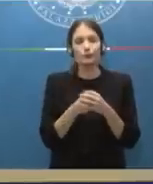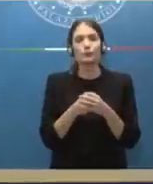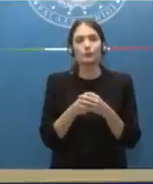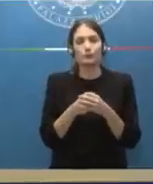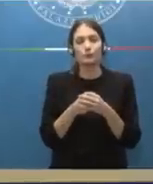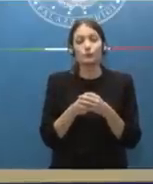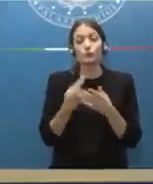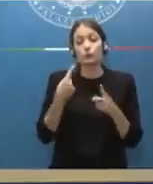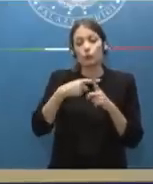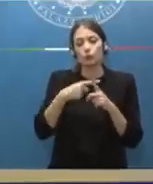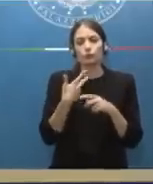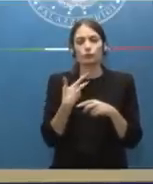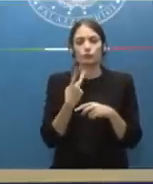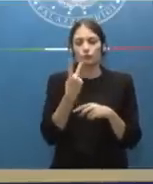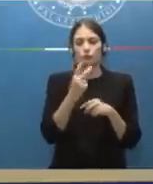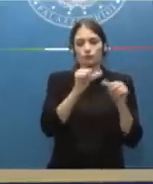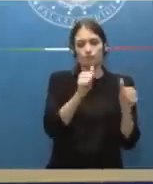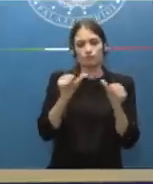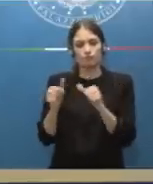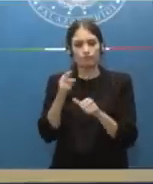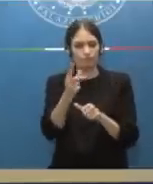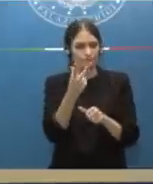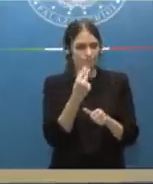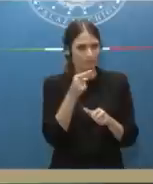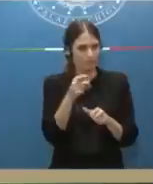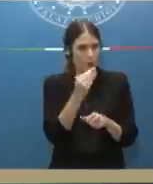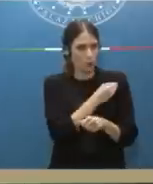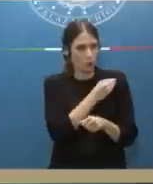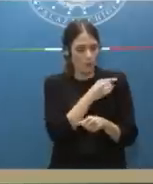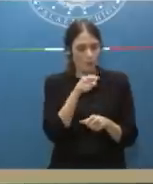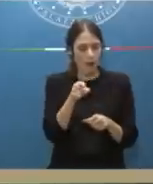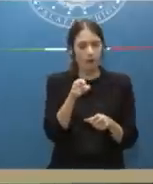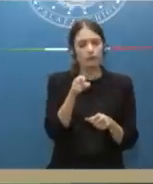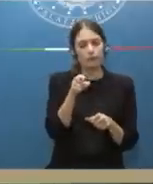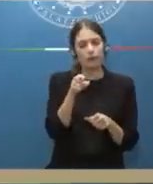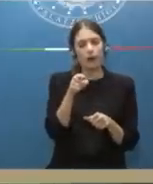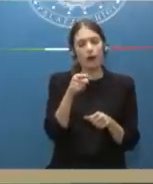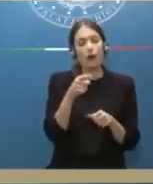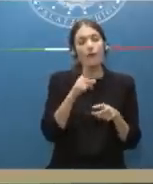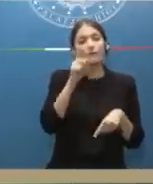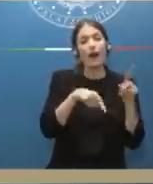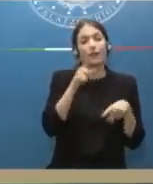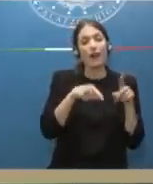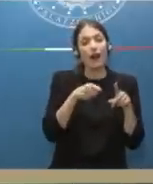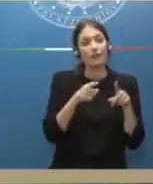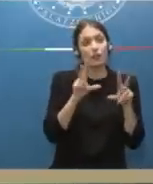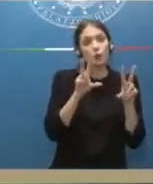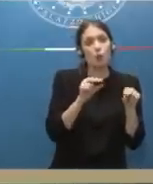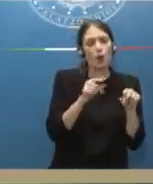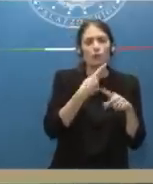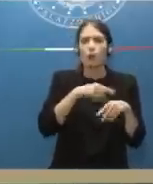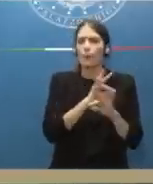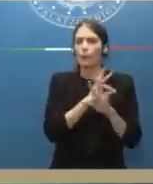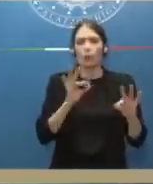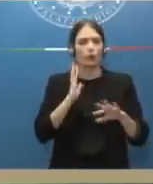aspetti un po' più tecnici che lei ha sollevato, se arriveranno nuove varianti, noi siamo pronti in ogni momento a